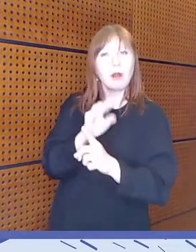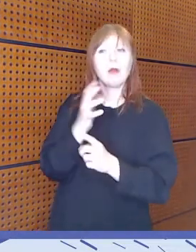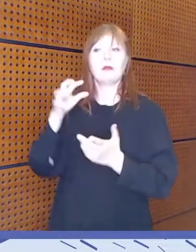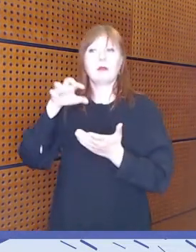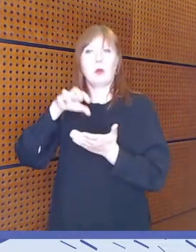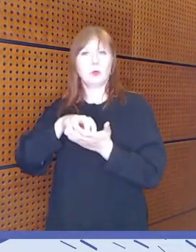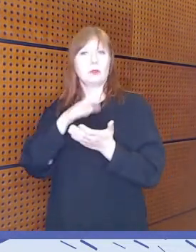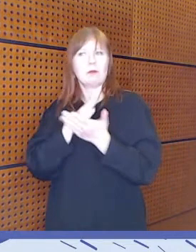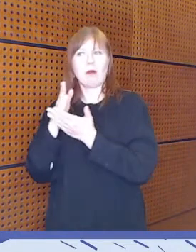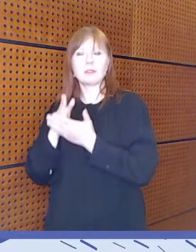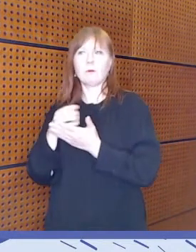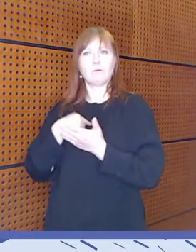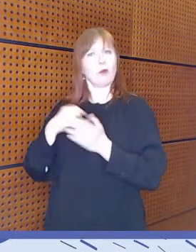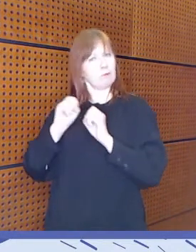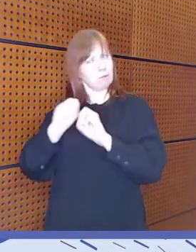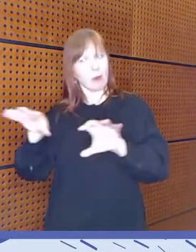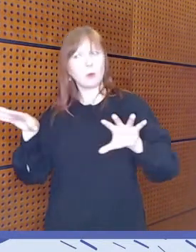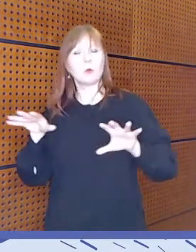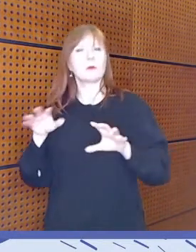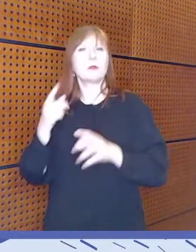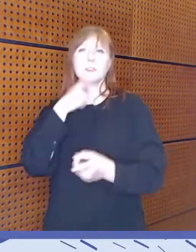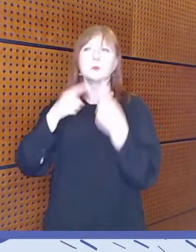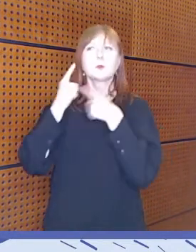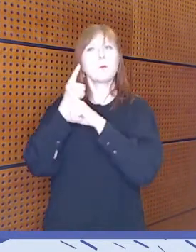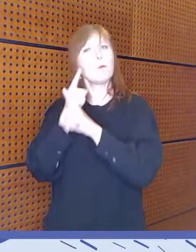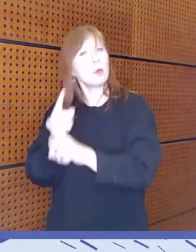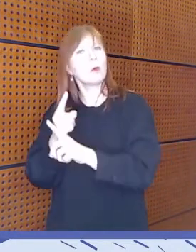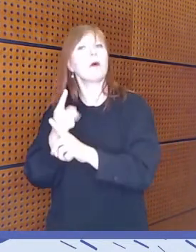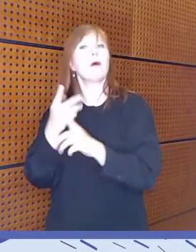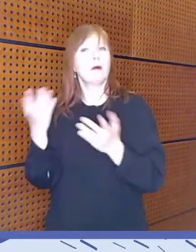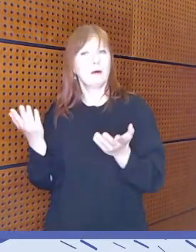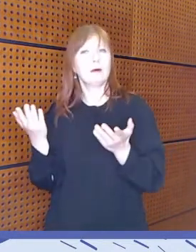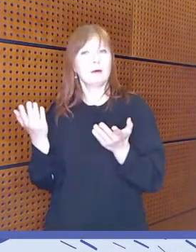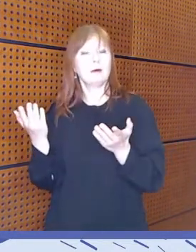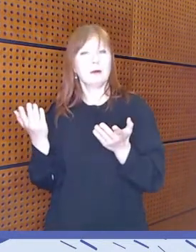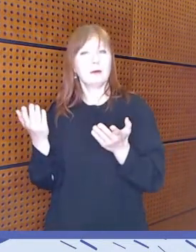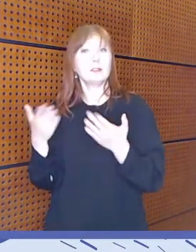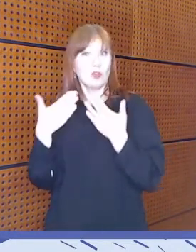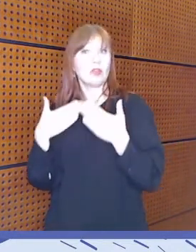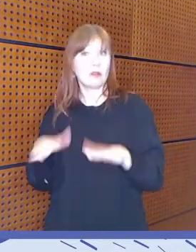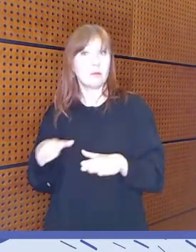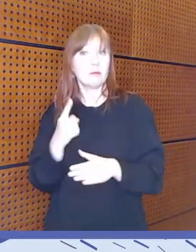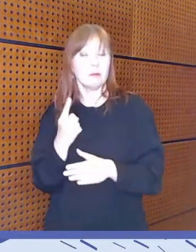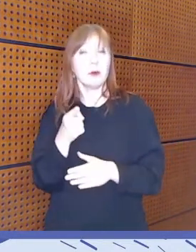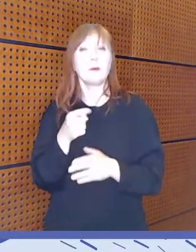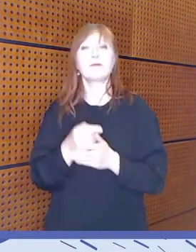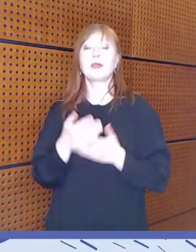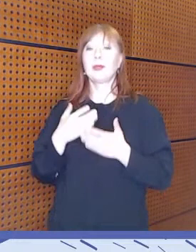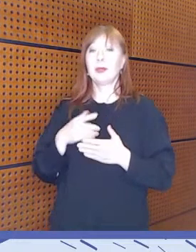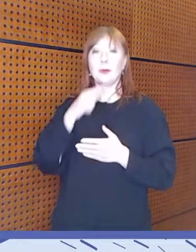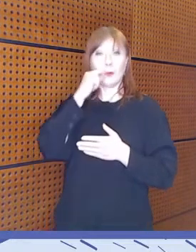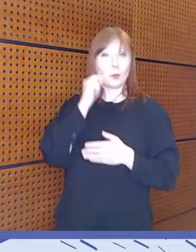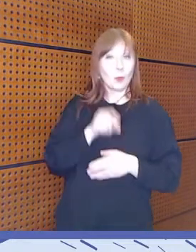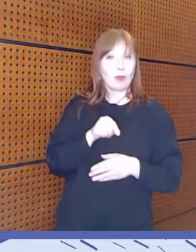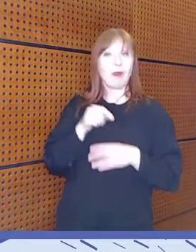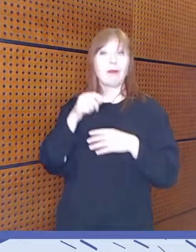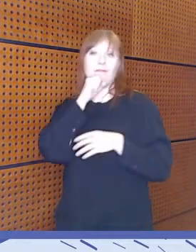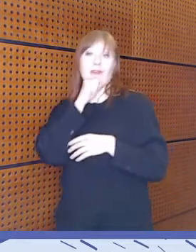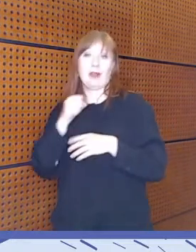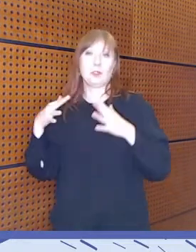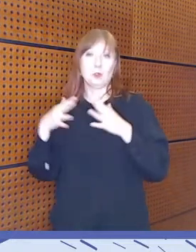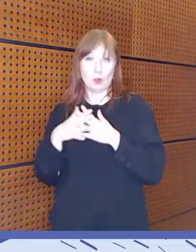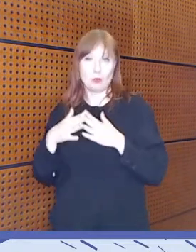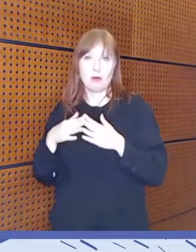asioihin tai keskusteluihin. Nyt Ukrainan ja Venäjän sota on osaltaan